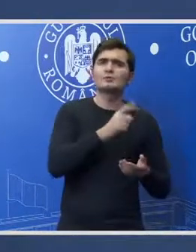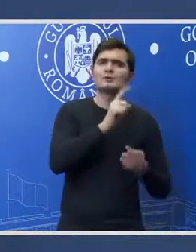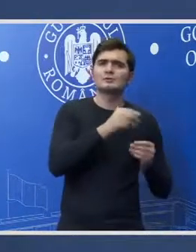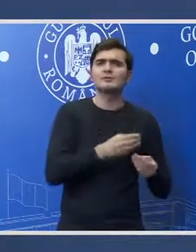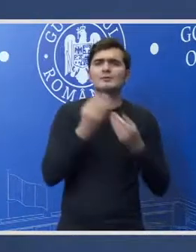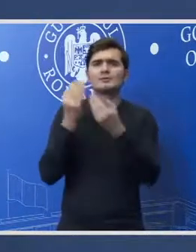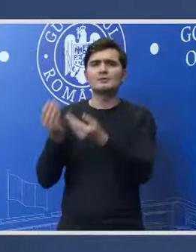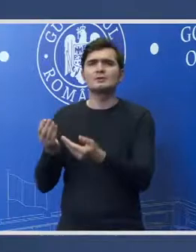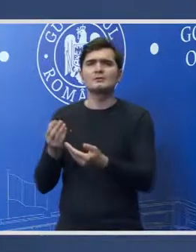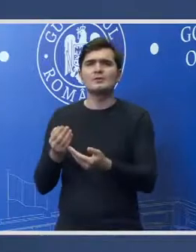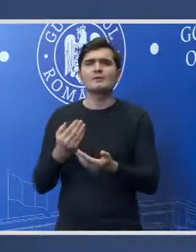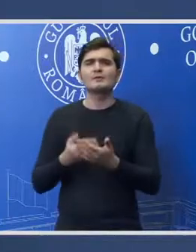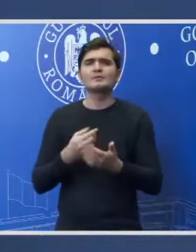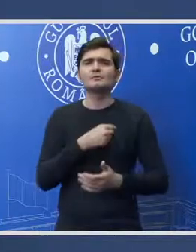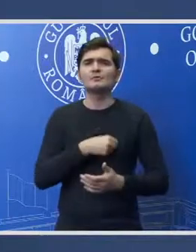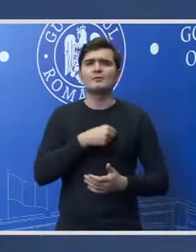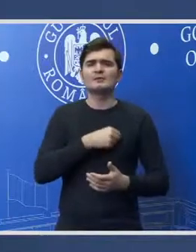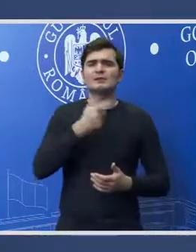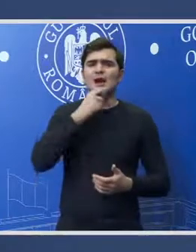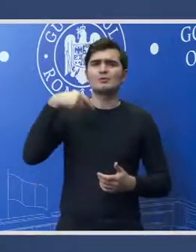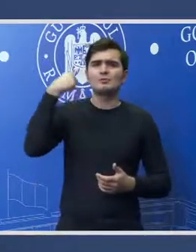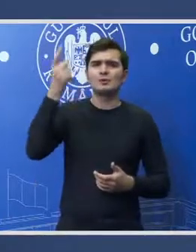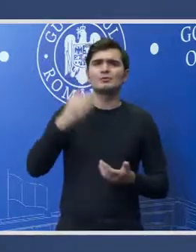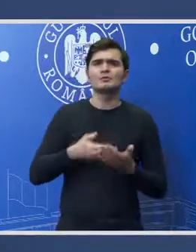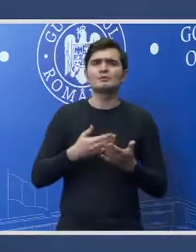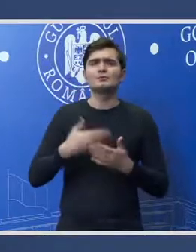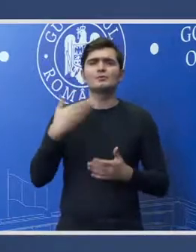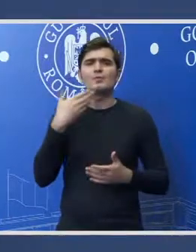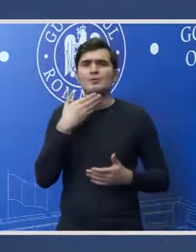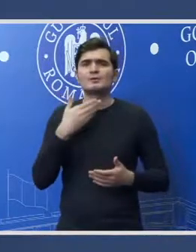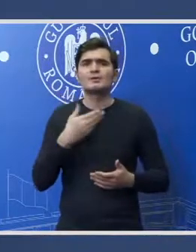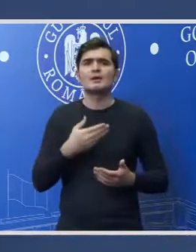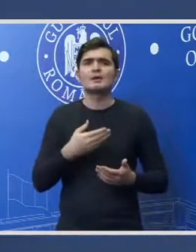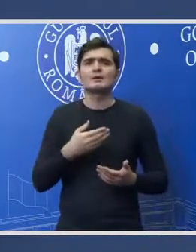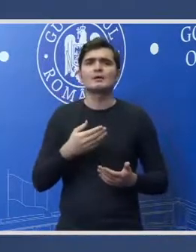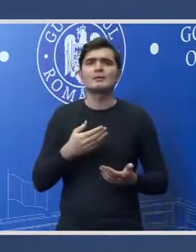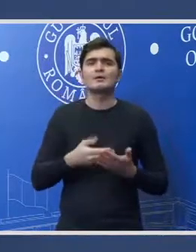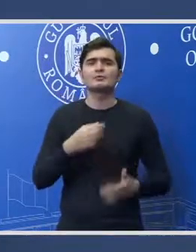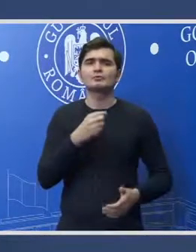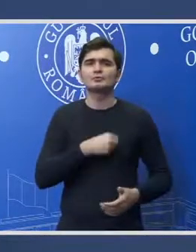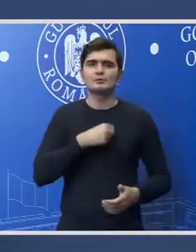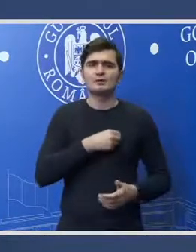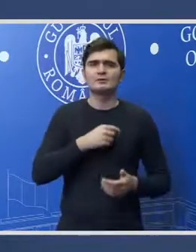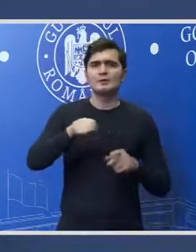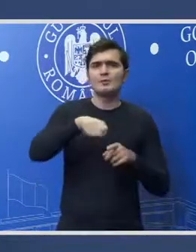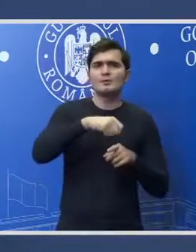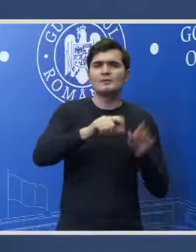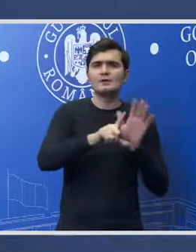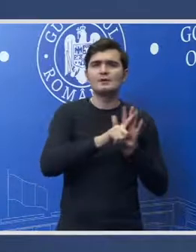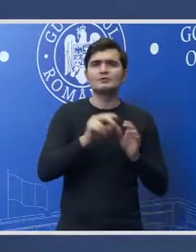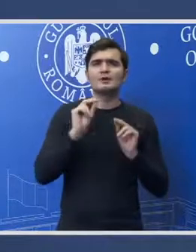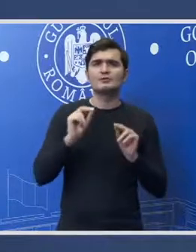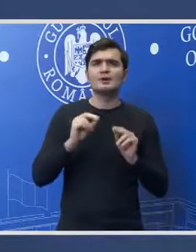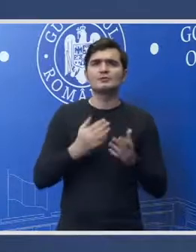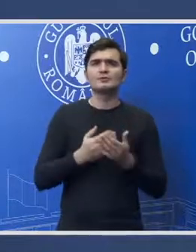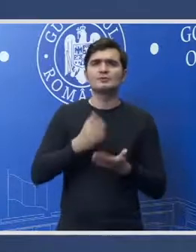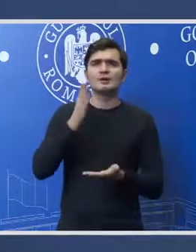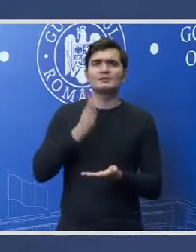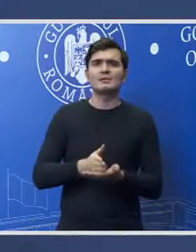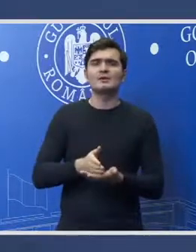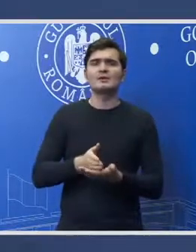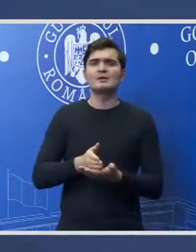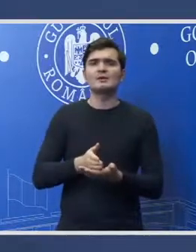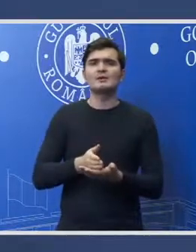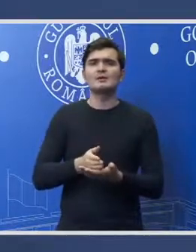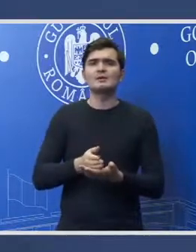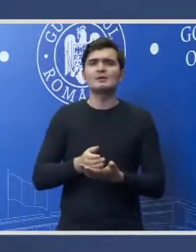universități în anii următori și pentru acordarea de burse pentru studenți. Se modifică legea educației naturală în sensul stabilirii dreptului studenților